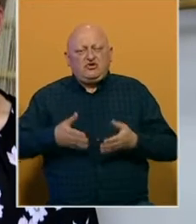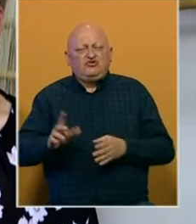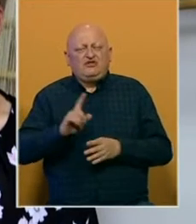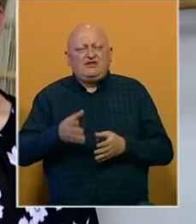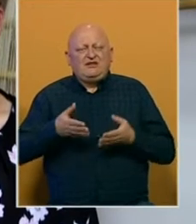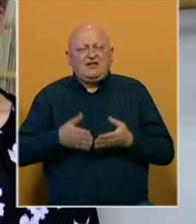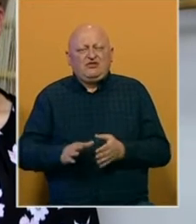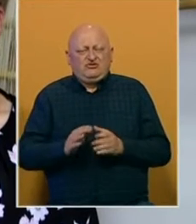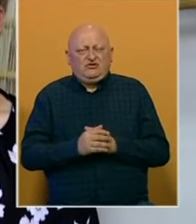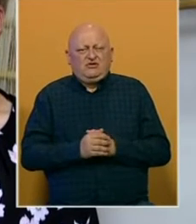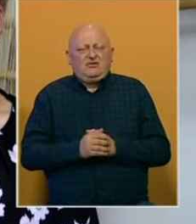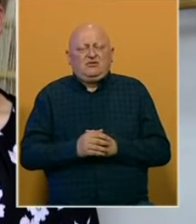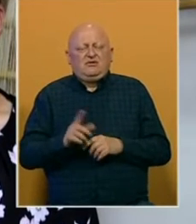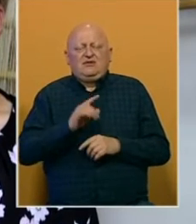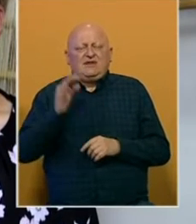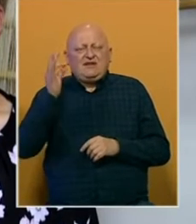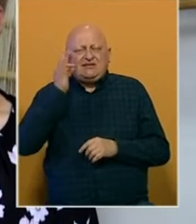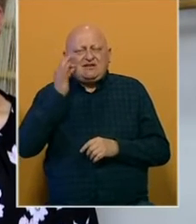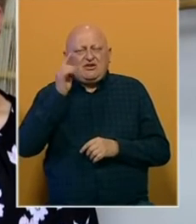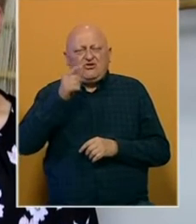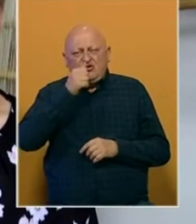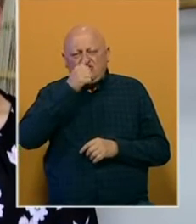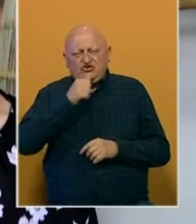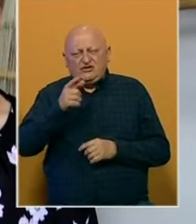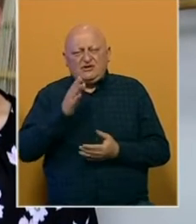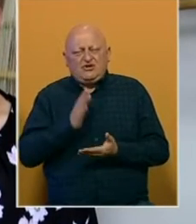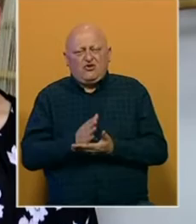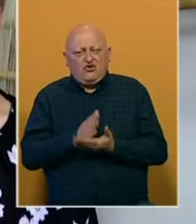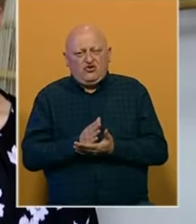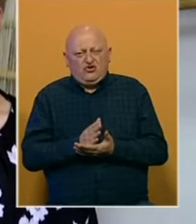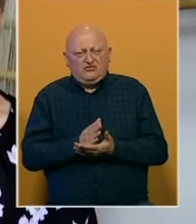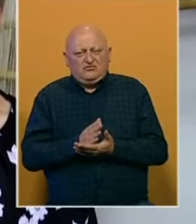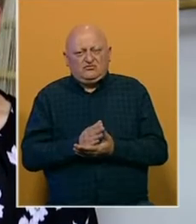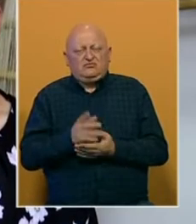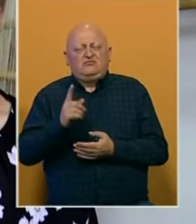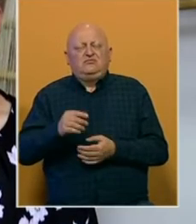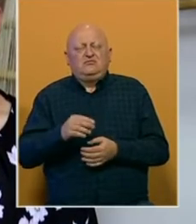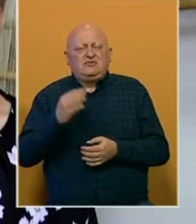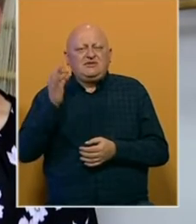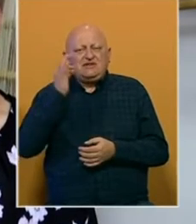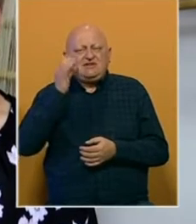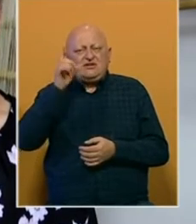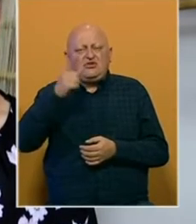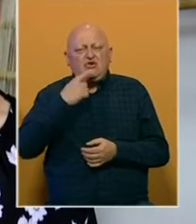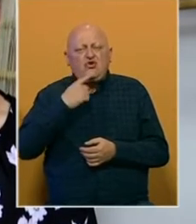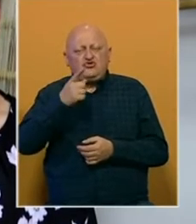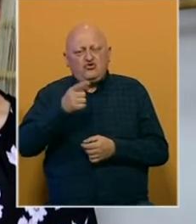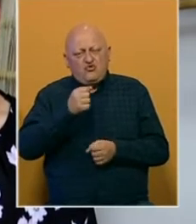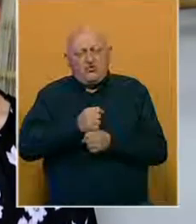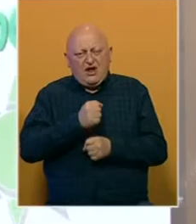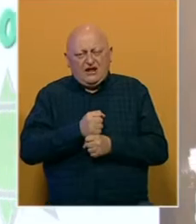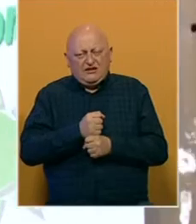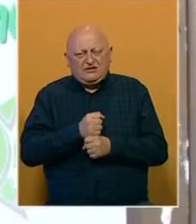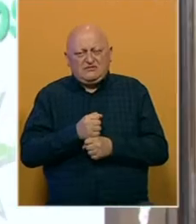nerođeni i da se ne stide onoga što se njima dogodilo nego da se stide oni koji su to počinali.